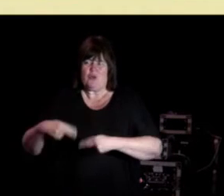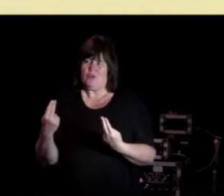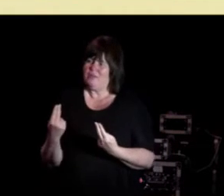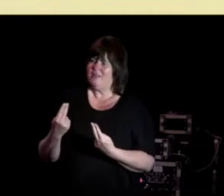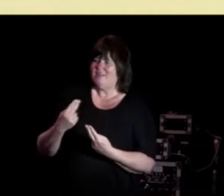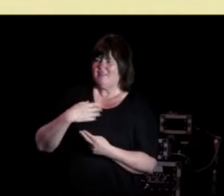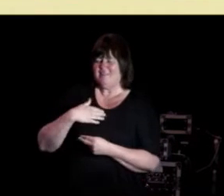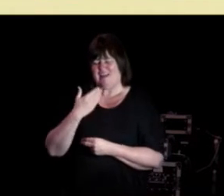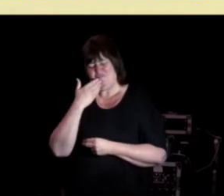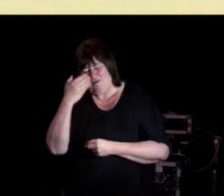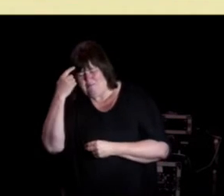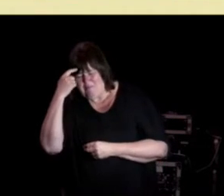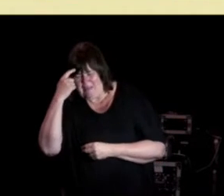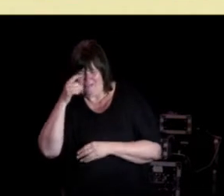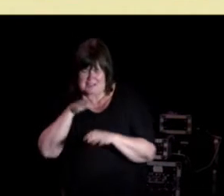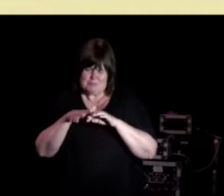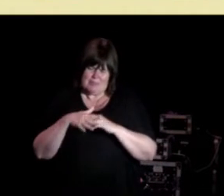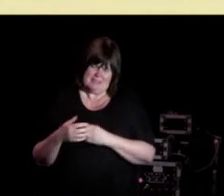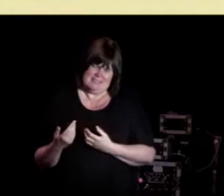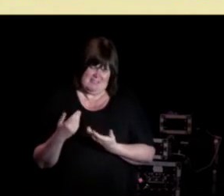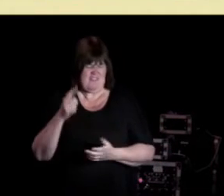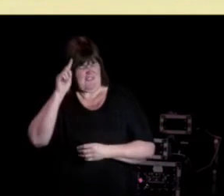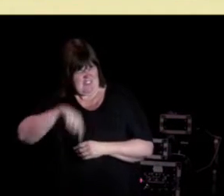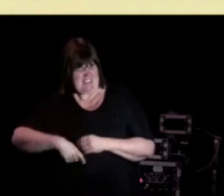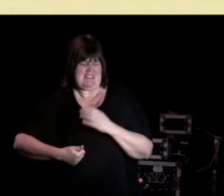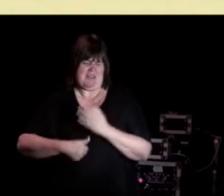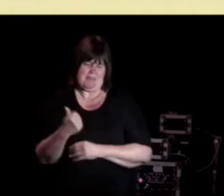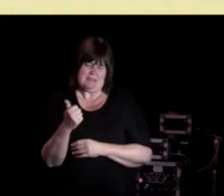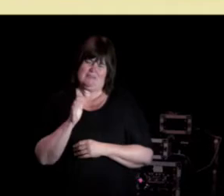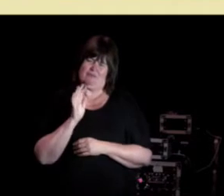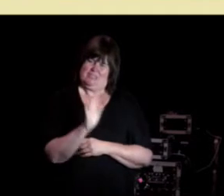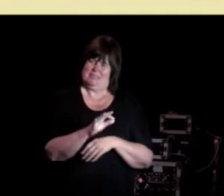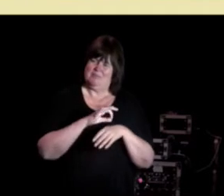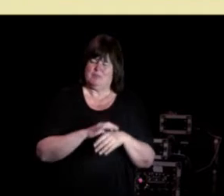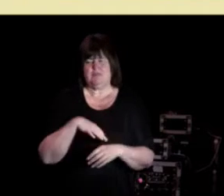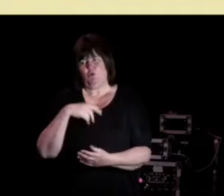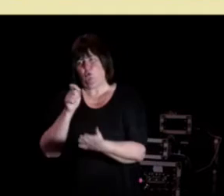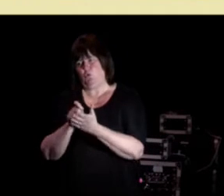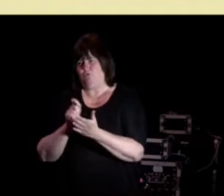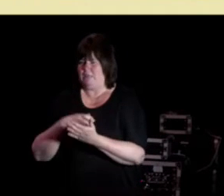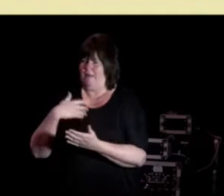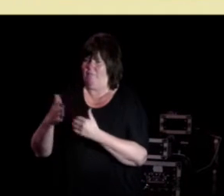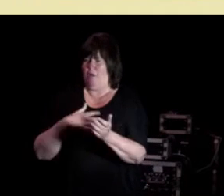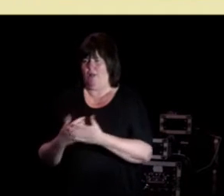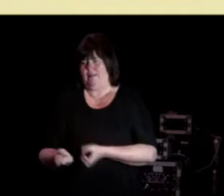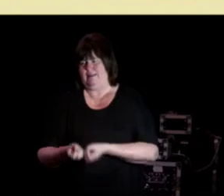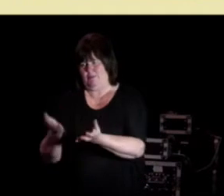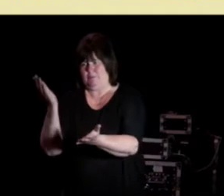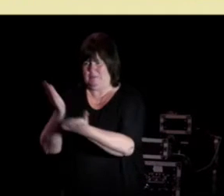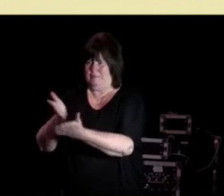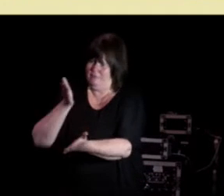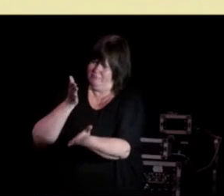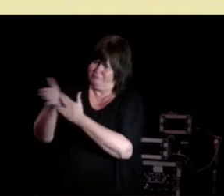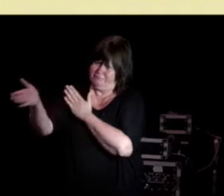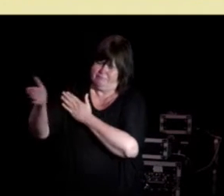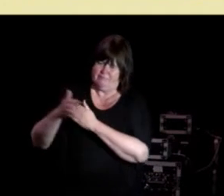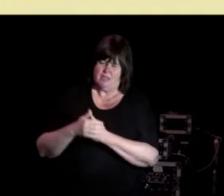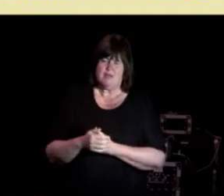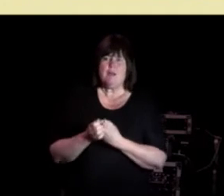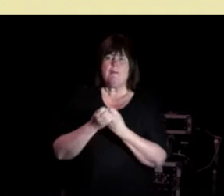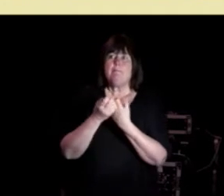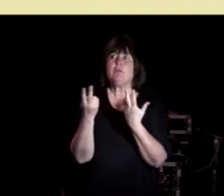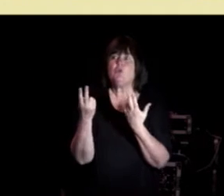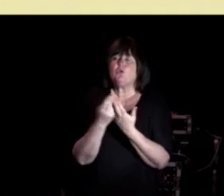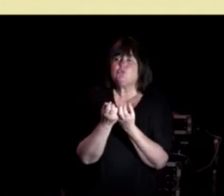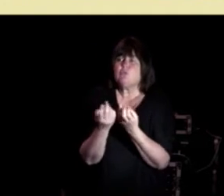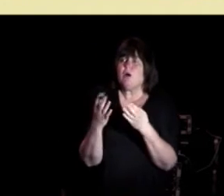visste det beste for sine pasienter og forskrev behandling men det finnes også mange pasienter som savner denne legerrollen